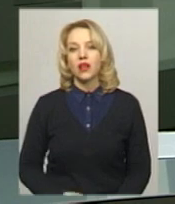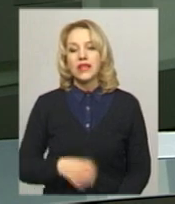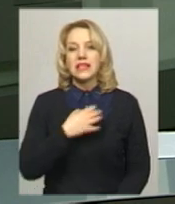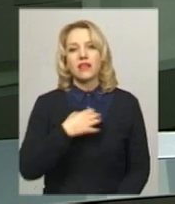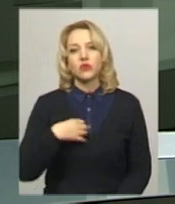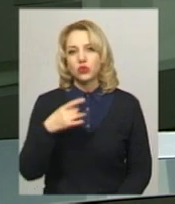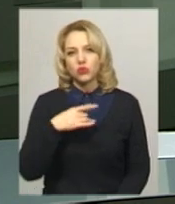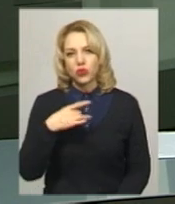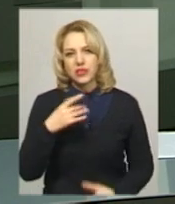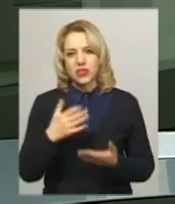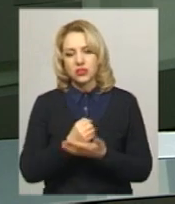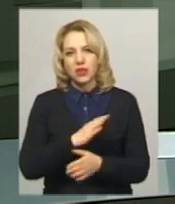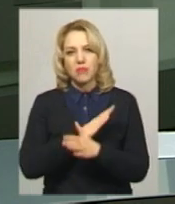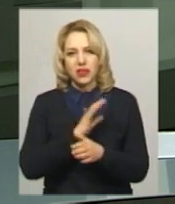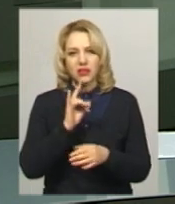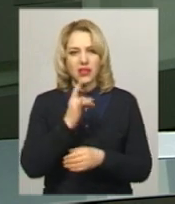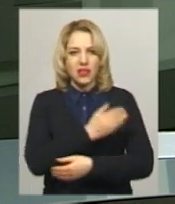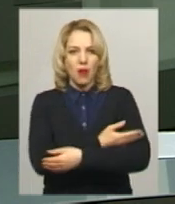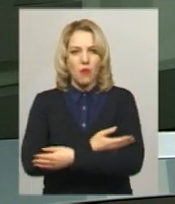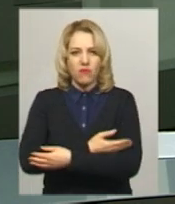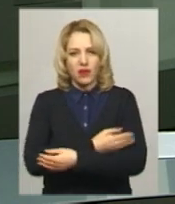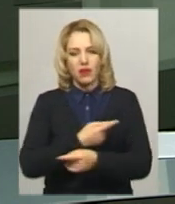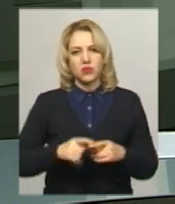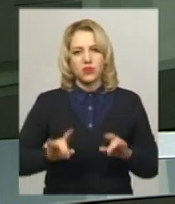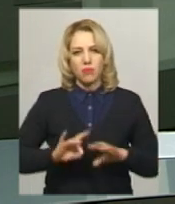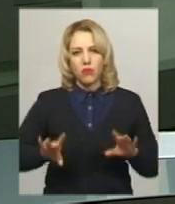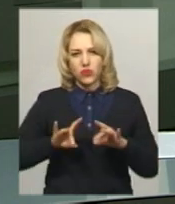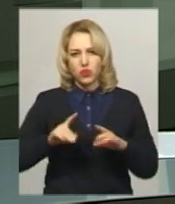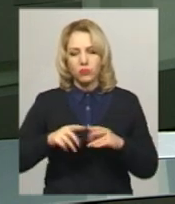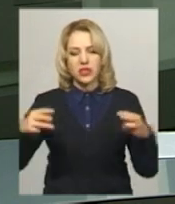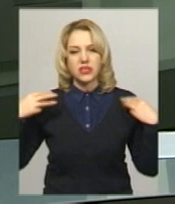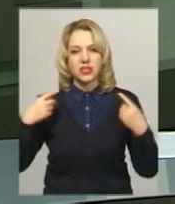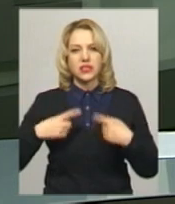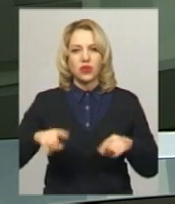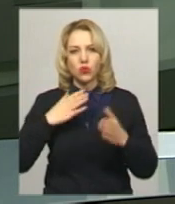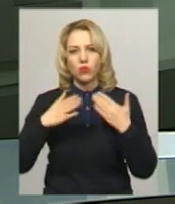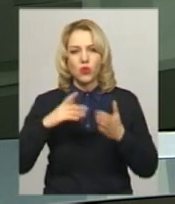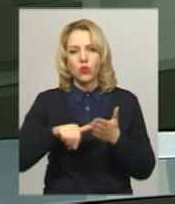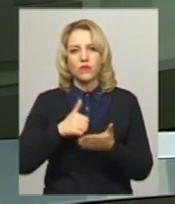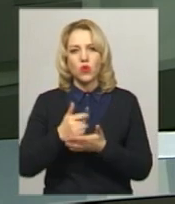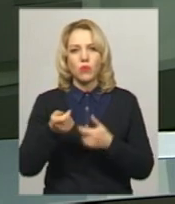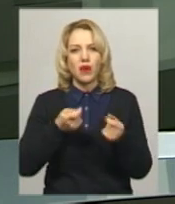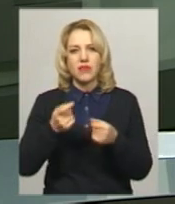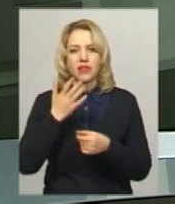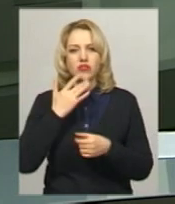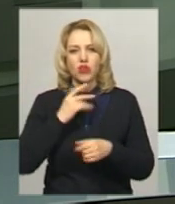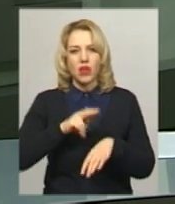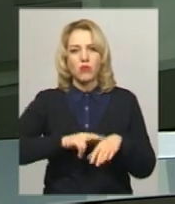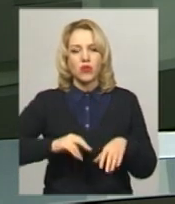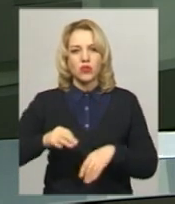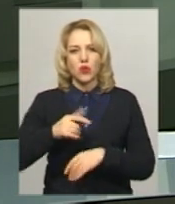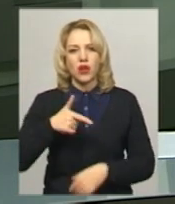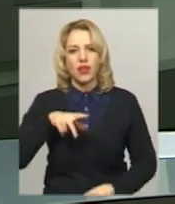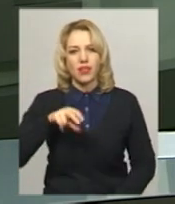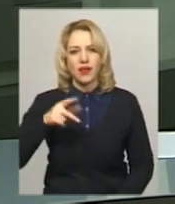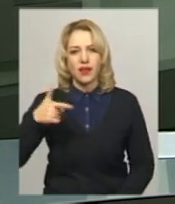Славутському районі знайшли мертве немовля. Про це повідомила начальниця сектору комунікації головного управління Нацполіції в області Інна